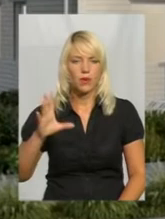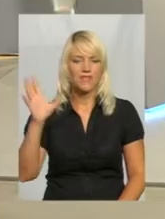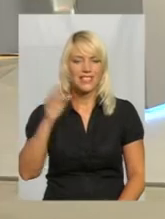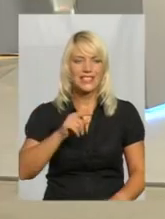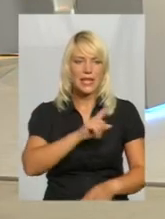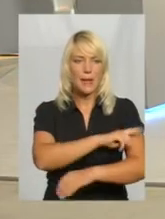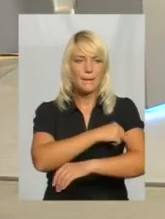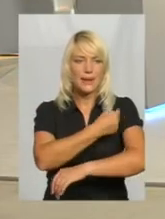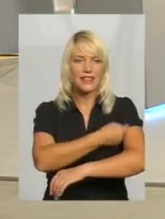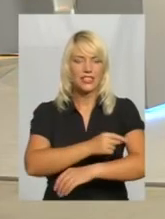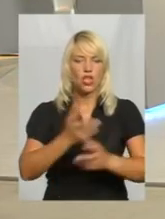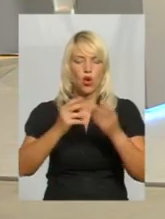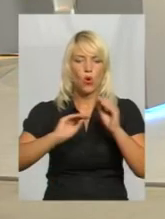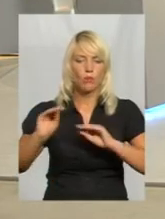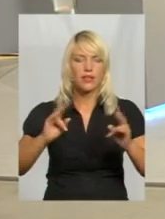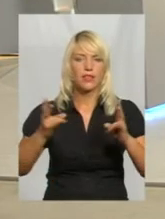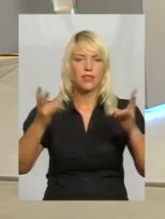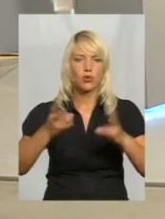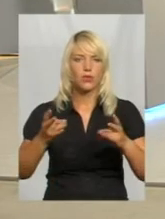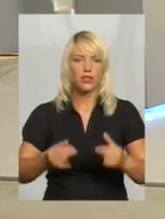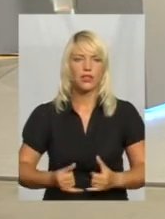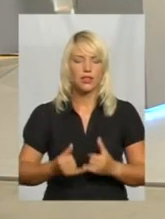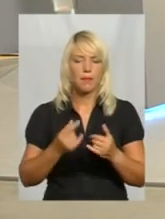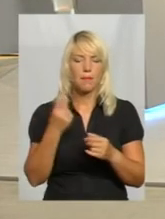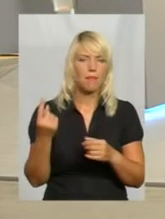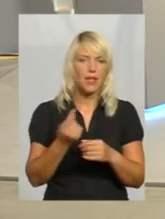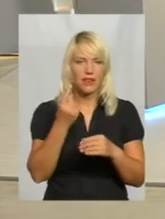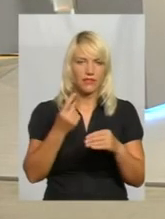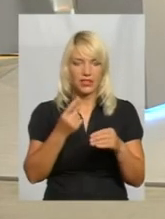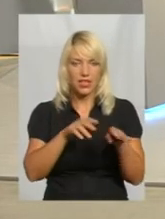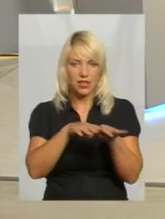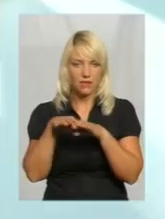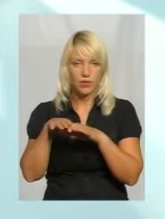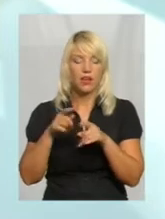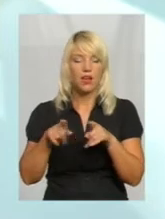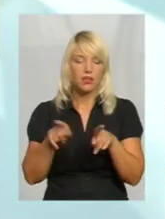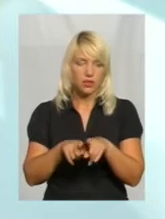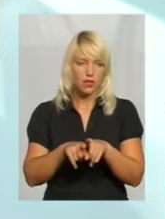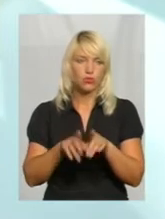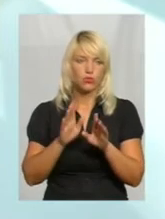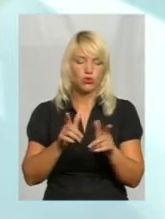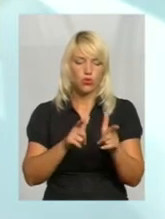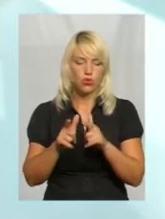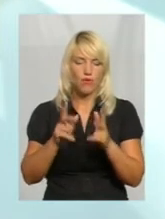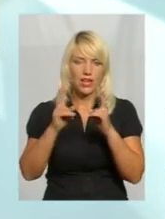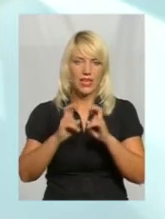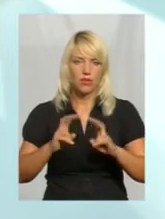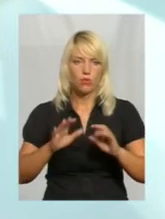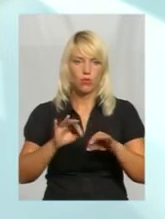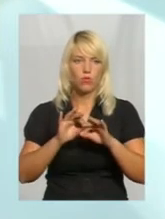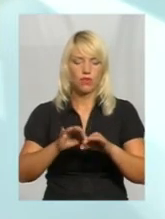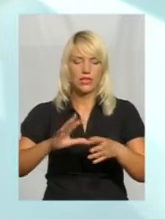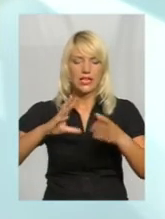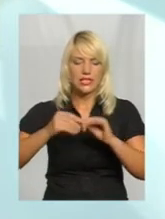обладнання, які необхідні на первинній ланці. В тому числі і лабораторна діагностіка буде проводитися загальний